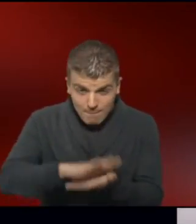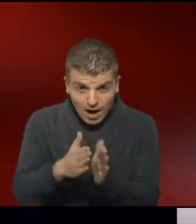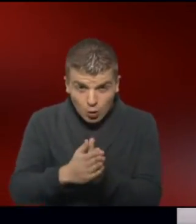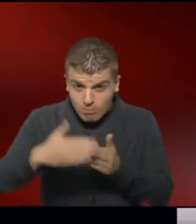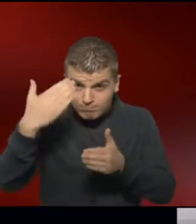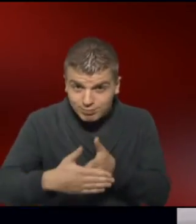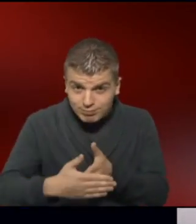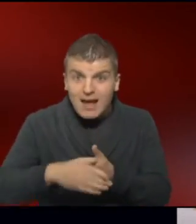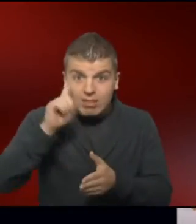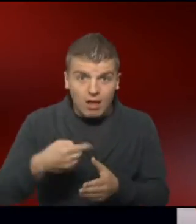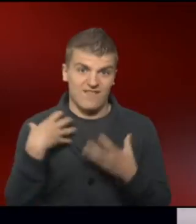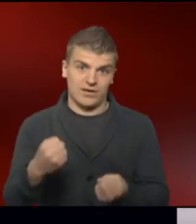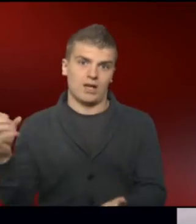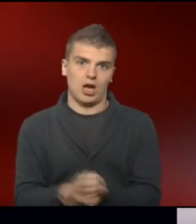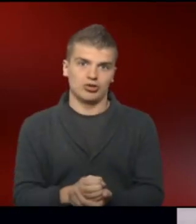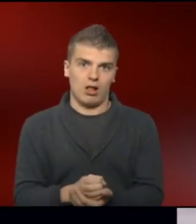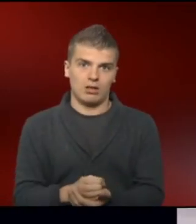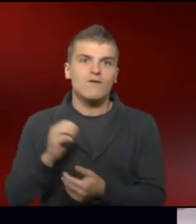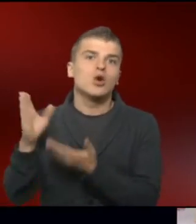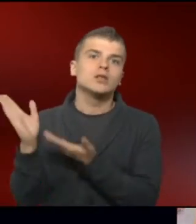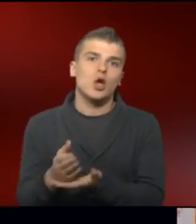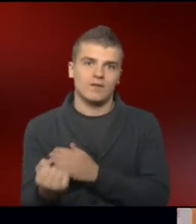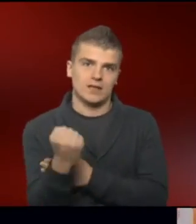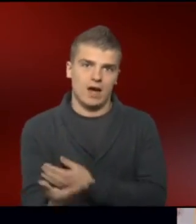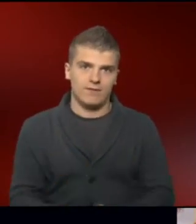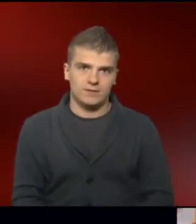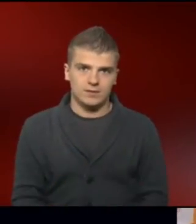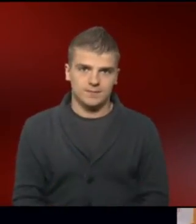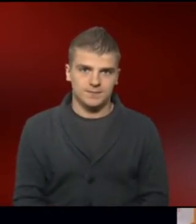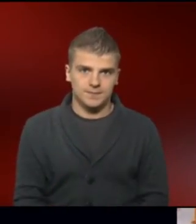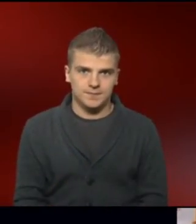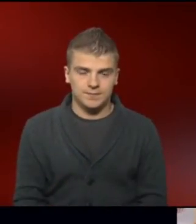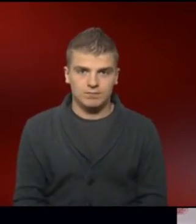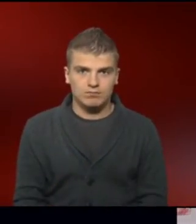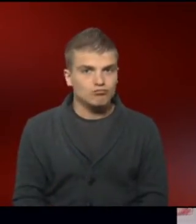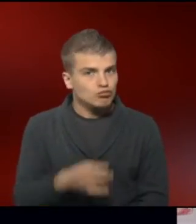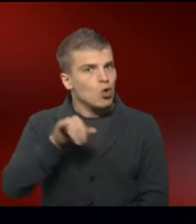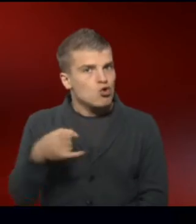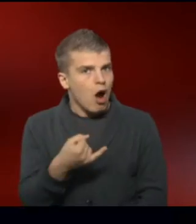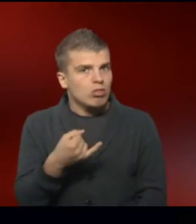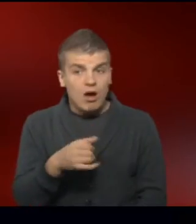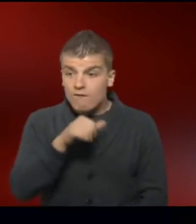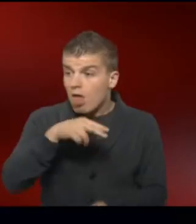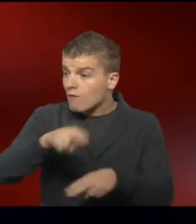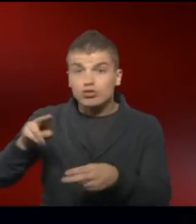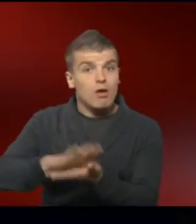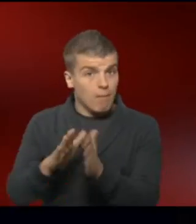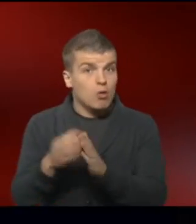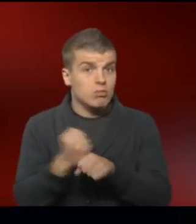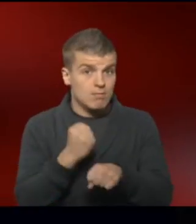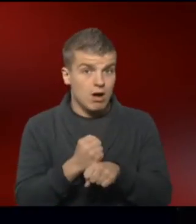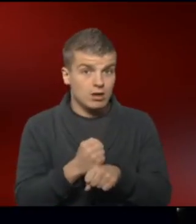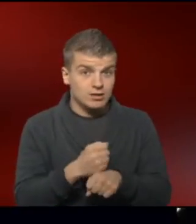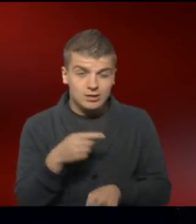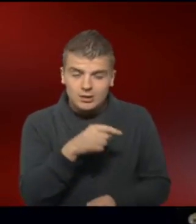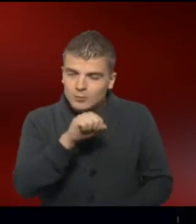Festanstellung zu bekommen, als Servicekraft. Glückwunsch. Johanna hat schon mehrere Praktika hinter sich, aber das hier